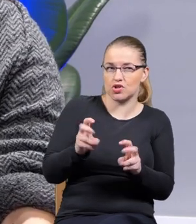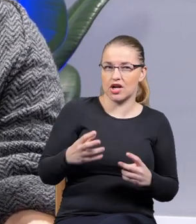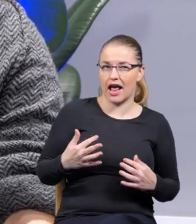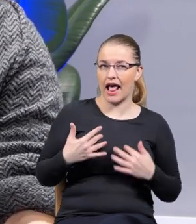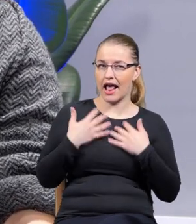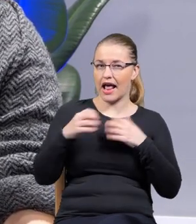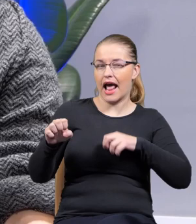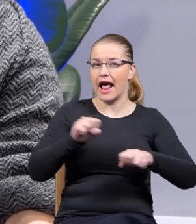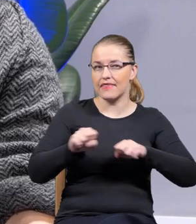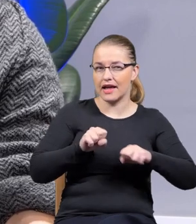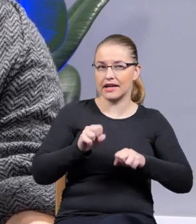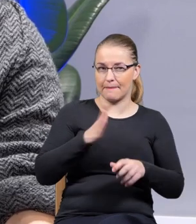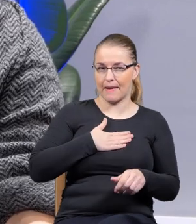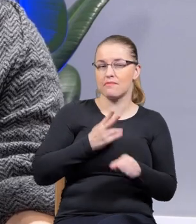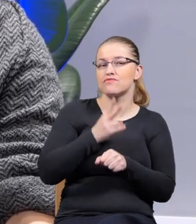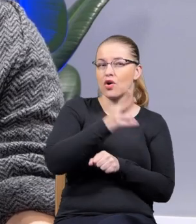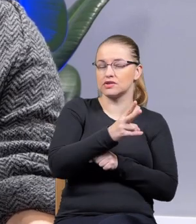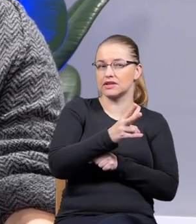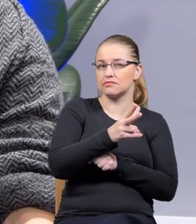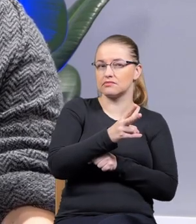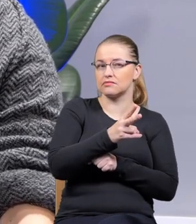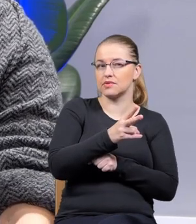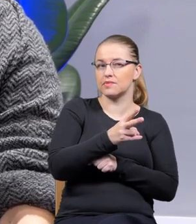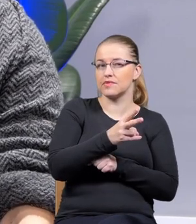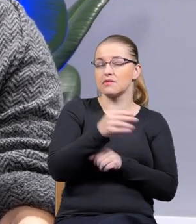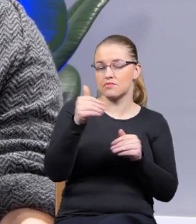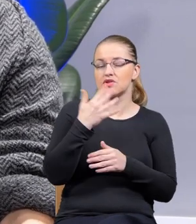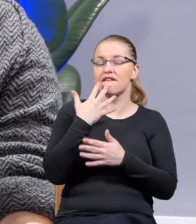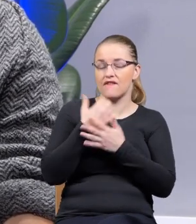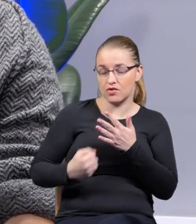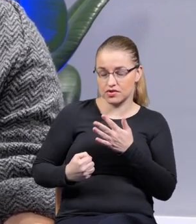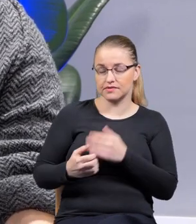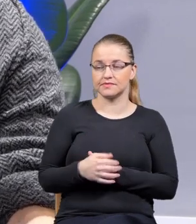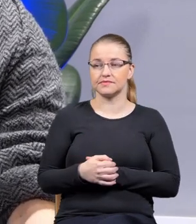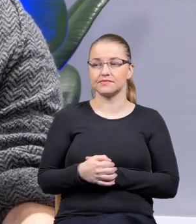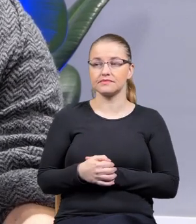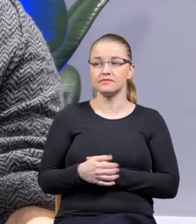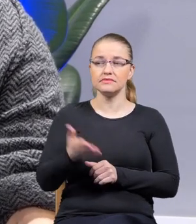soczystych energii, do których mamy dostęp i których możemy używać.